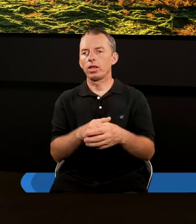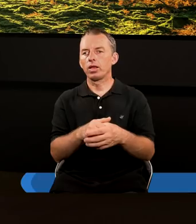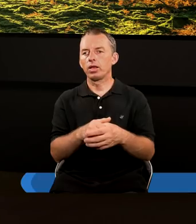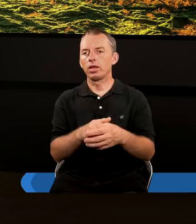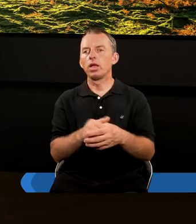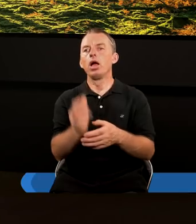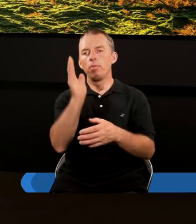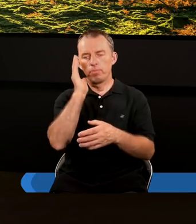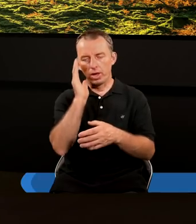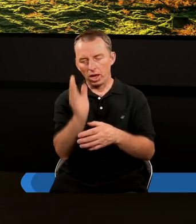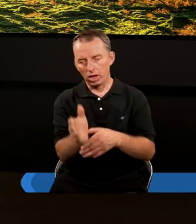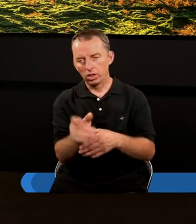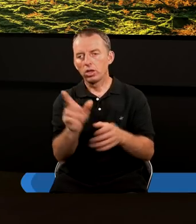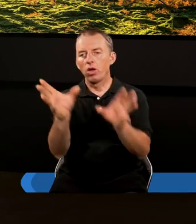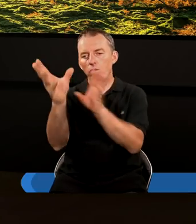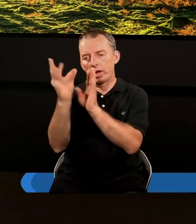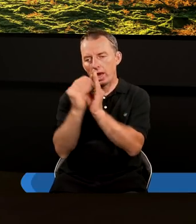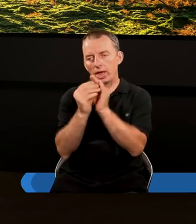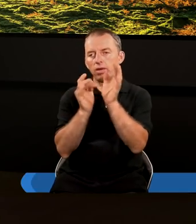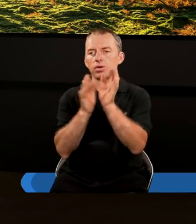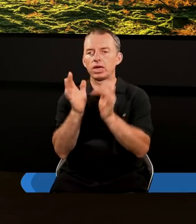I będą już z Nim.